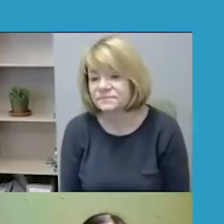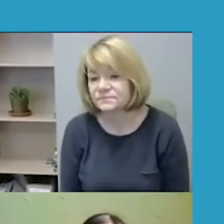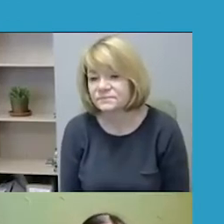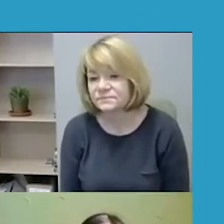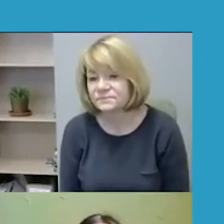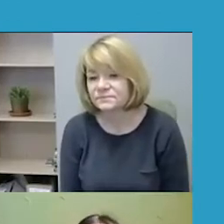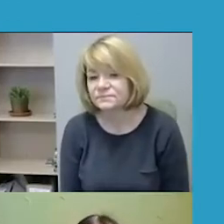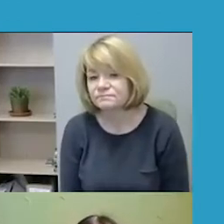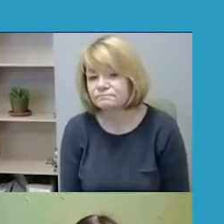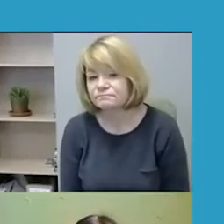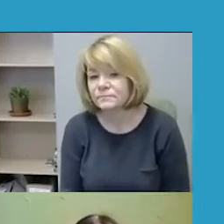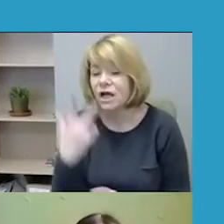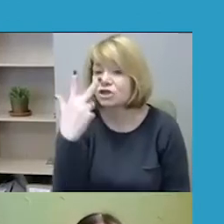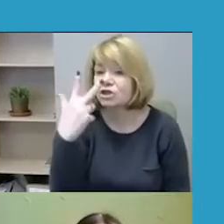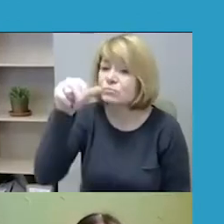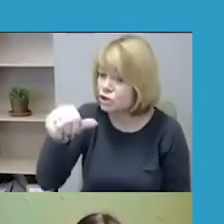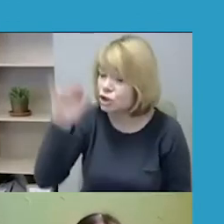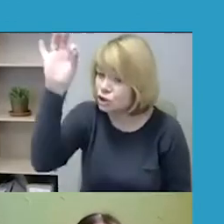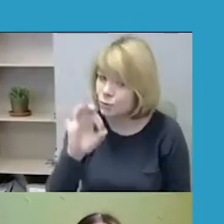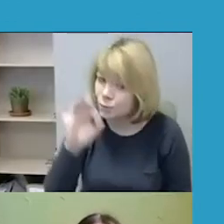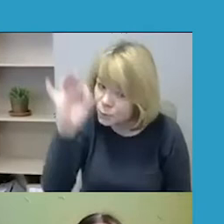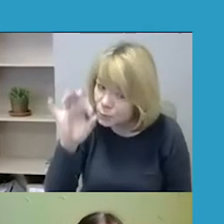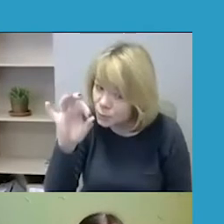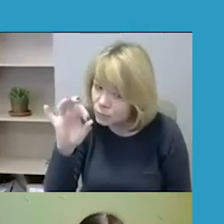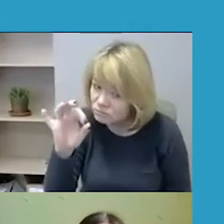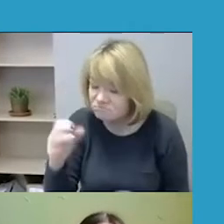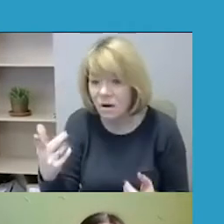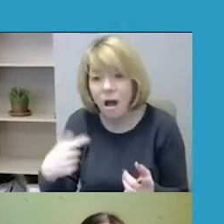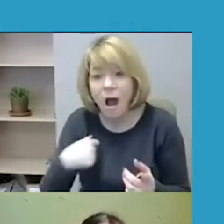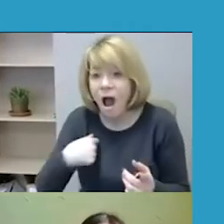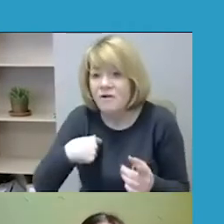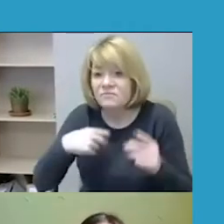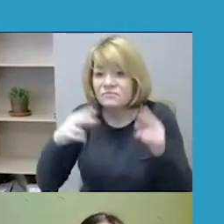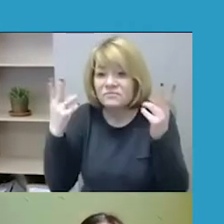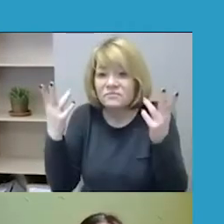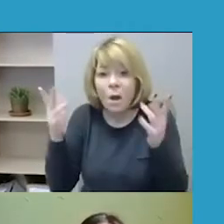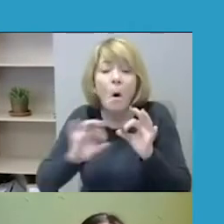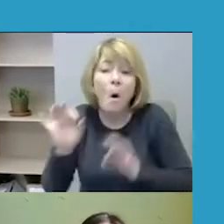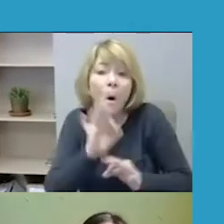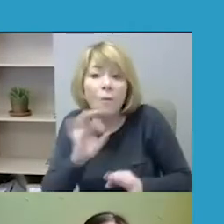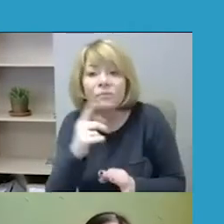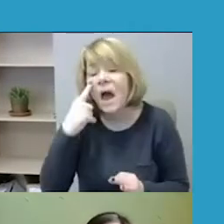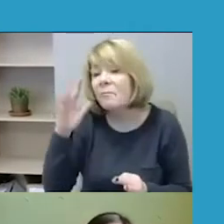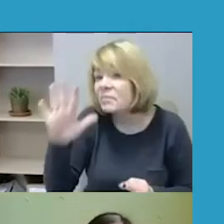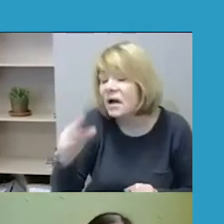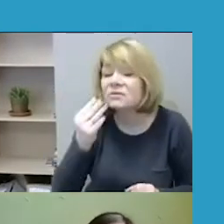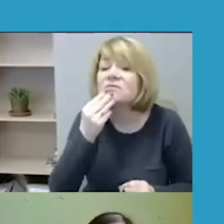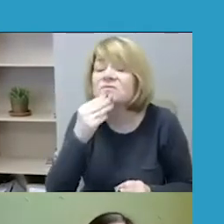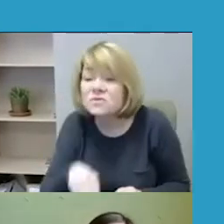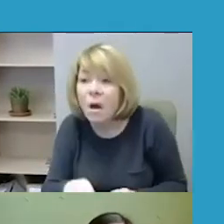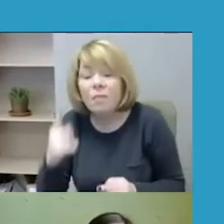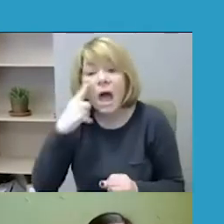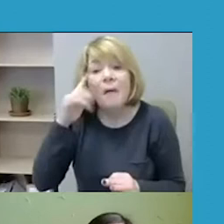Toliau 36 procentai apkaustųjų teigia, neturintis pakankamai žiniu apie nepykantos nusikaltimus ir nepykantos kalbą.